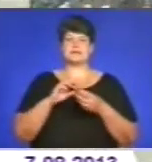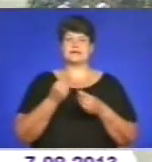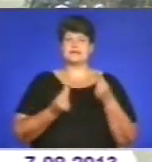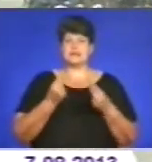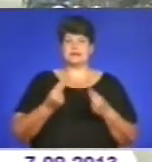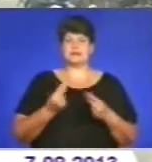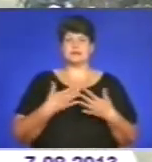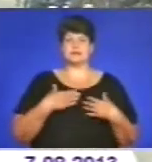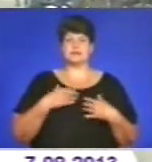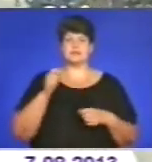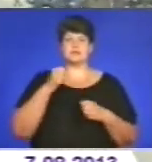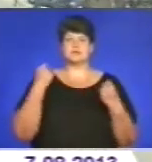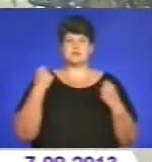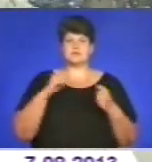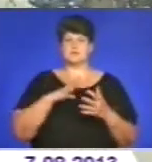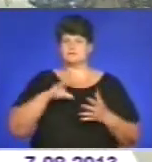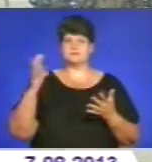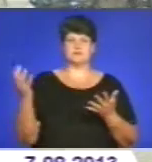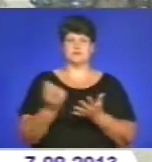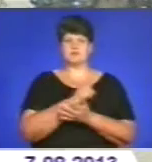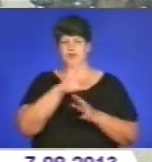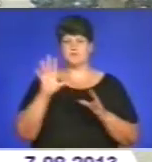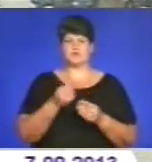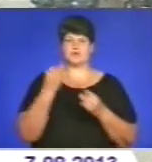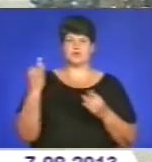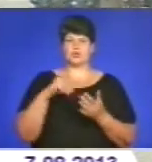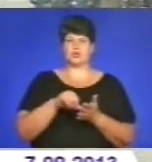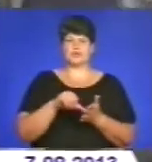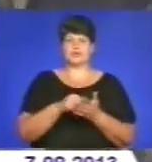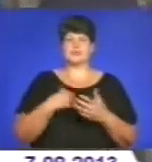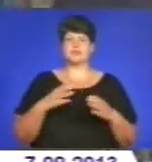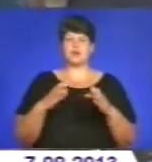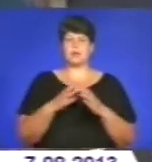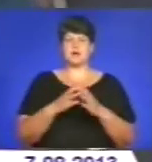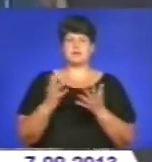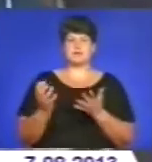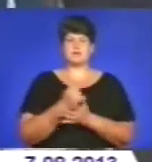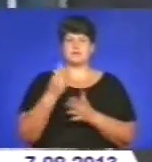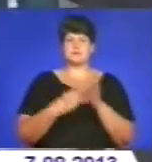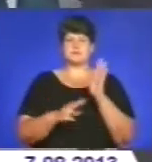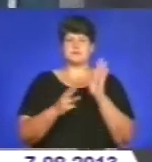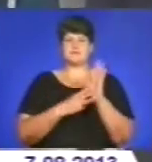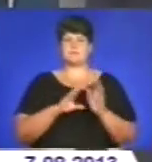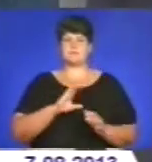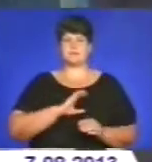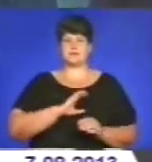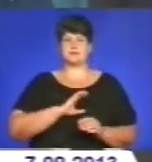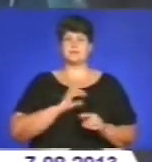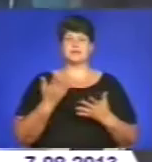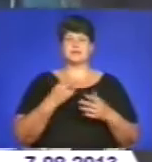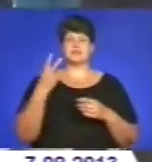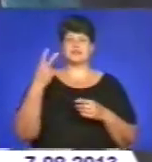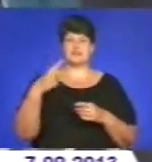українських спортсменів стали найуспішнішими за всю історію участі. Наша команда виборола рекордні 88 медалей, з яких